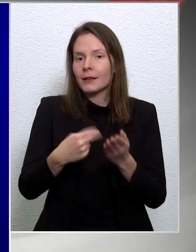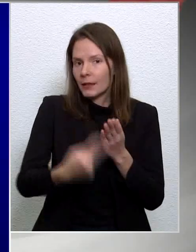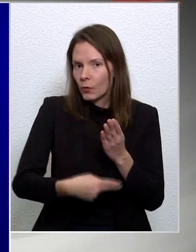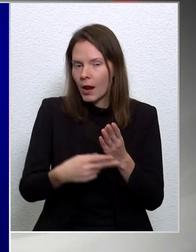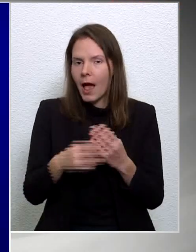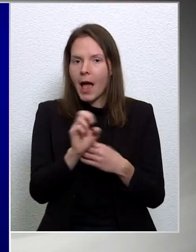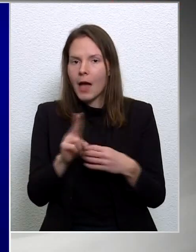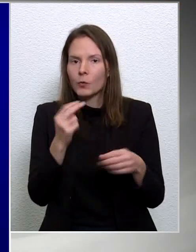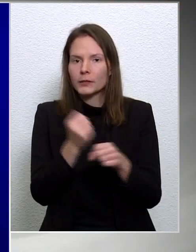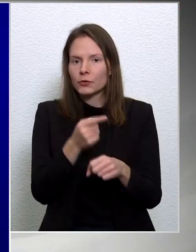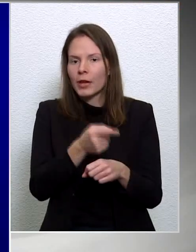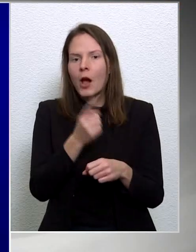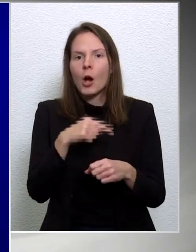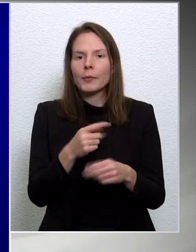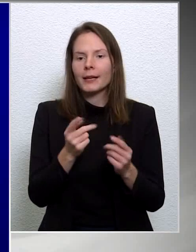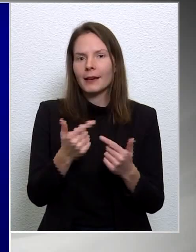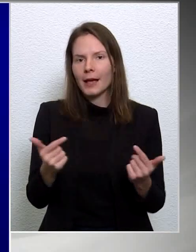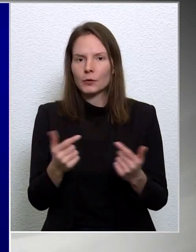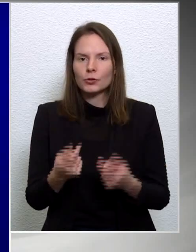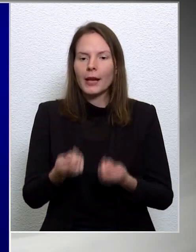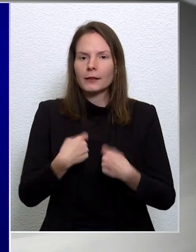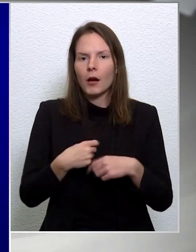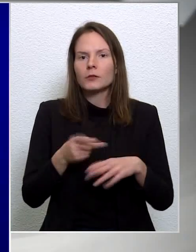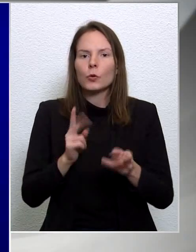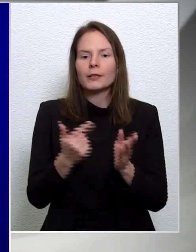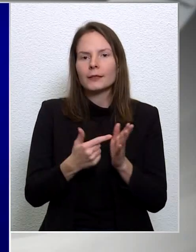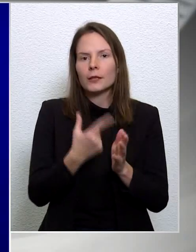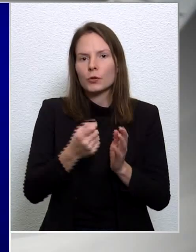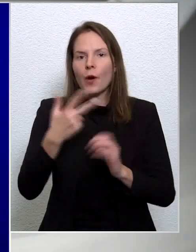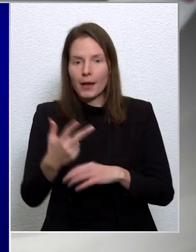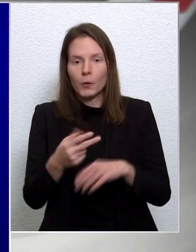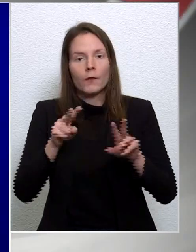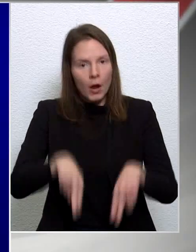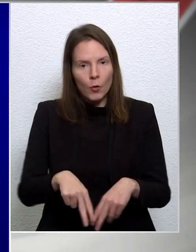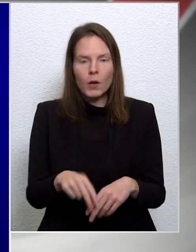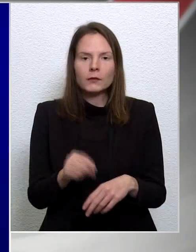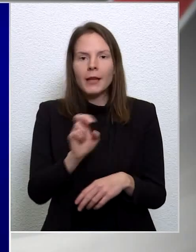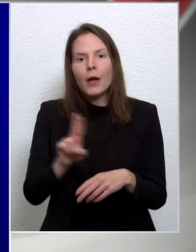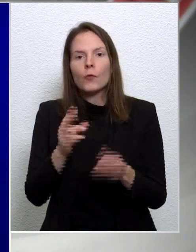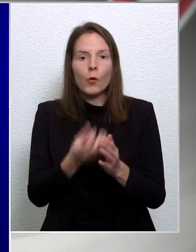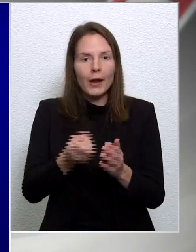amely lehetővé teszi, hogy 2023-tól ténylegesen is megnyíljanak az Európai Uniós források.